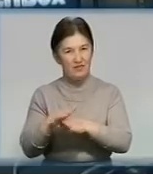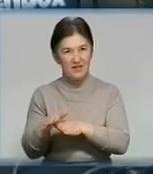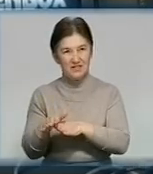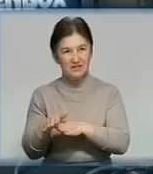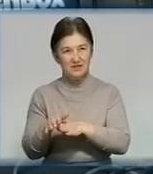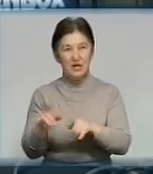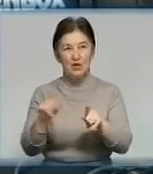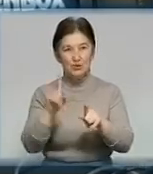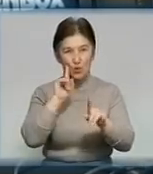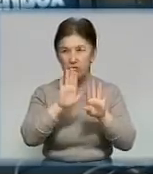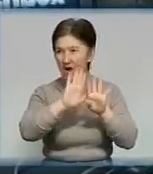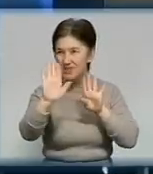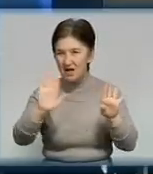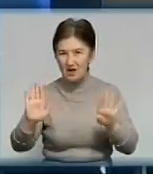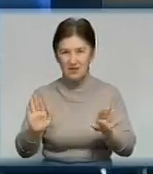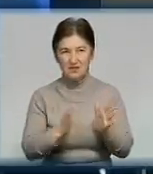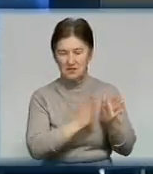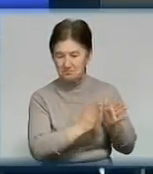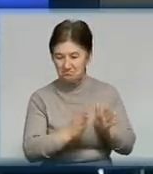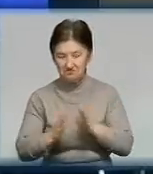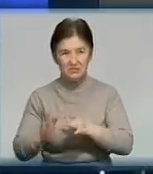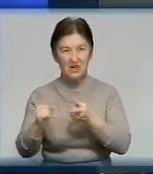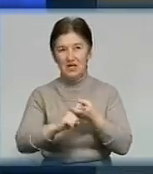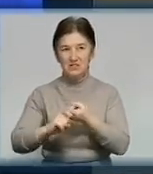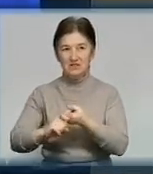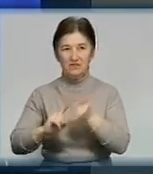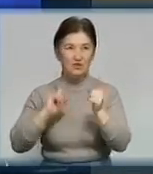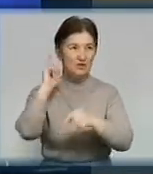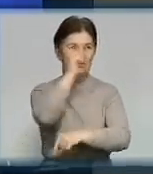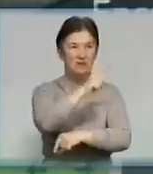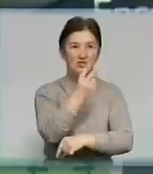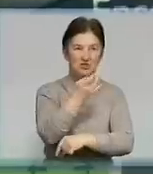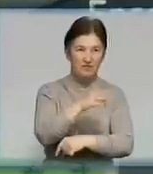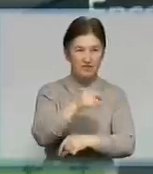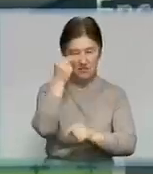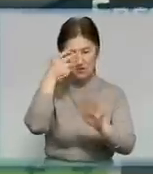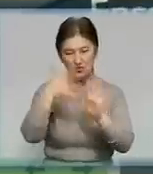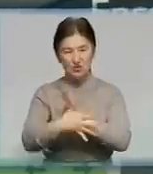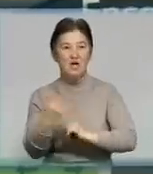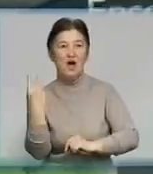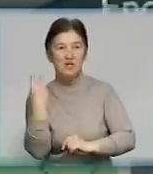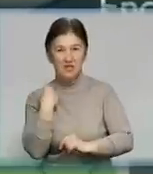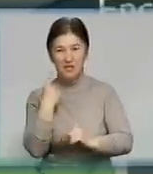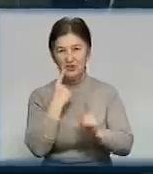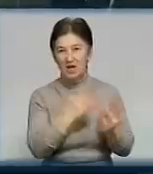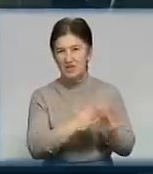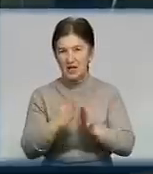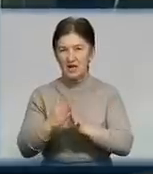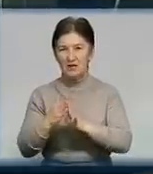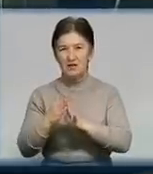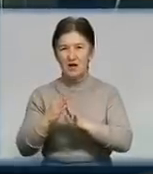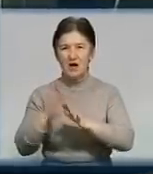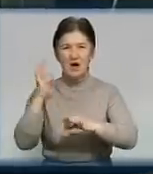Щоб наладити роботу, телевізійники зв'язувалися зі Швецією, екстрено освоювали англійську та налагоджували роботу супутникового